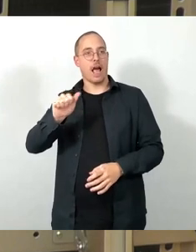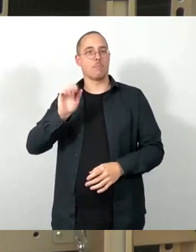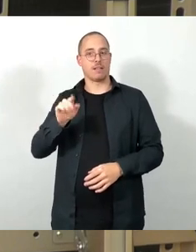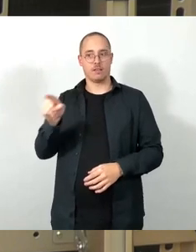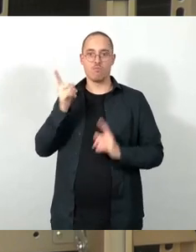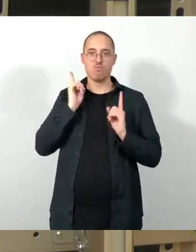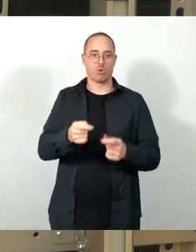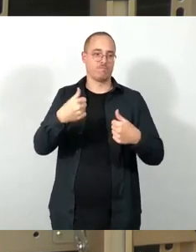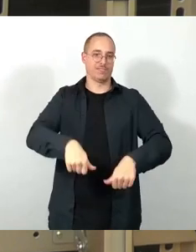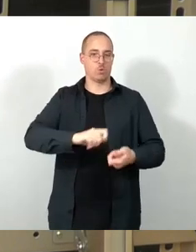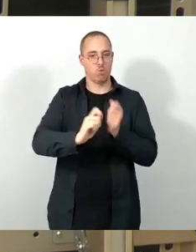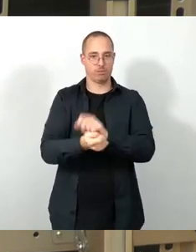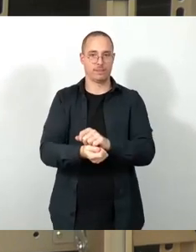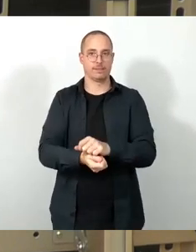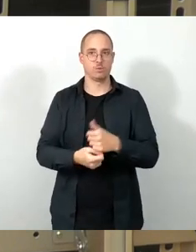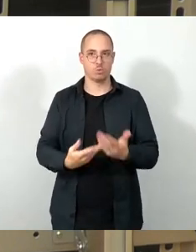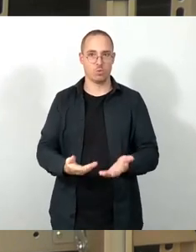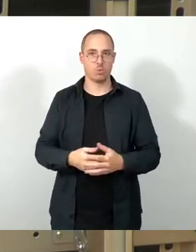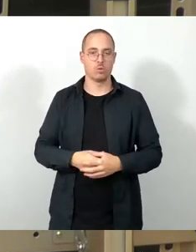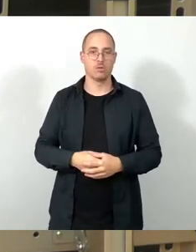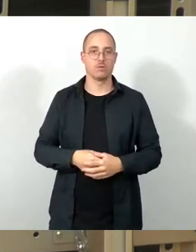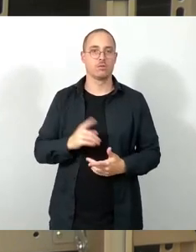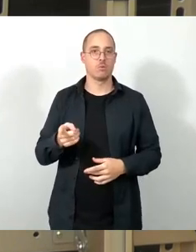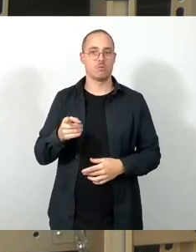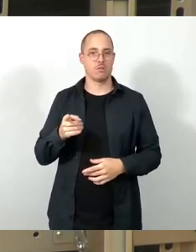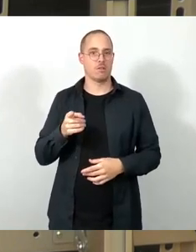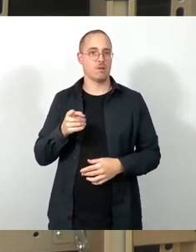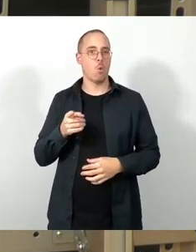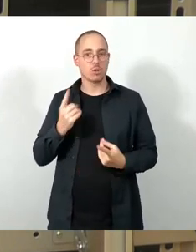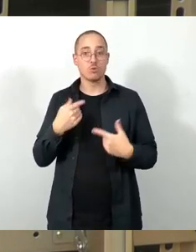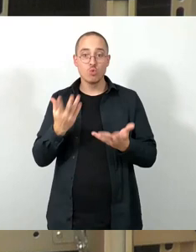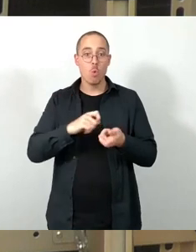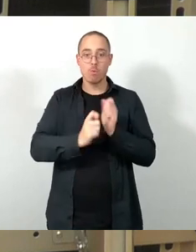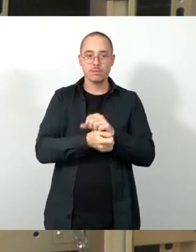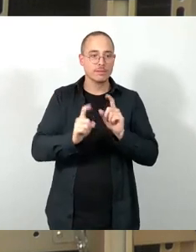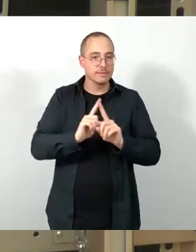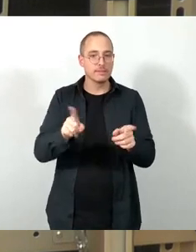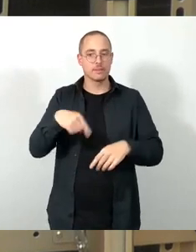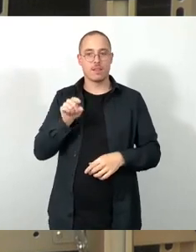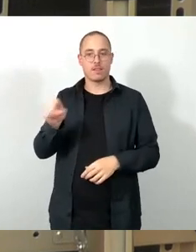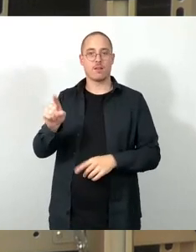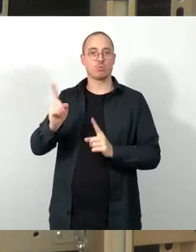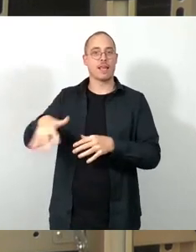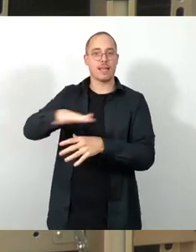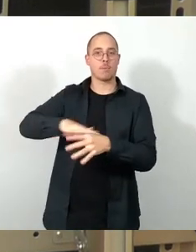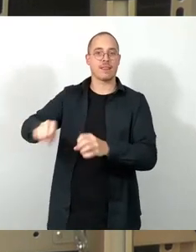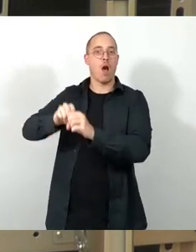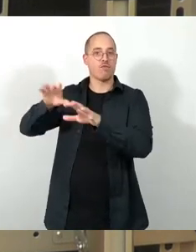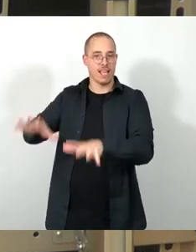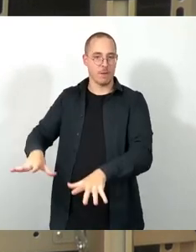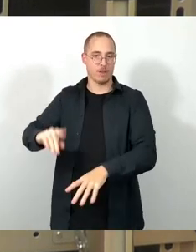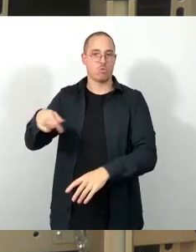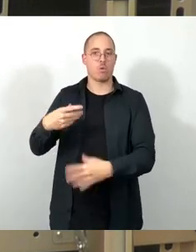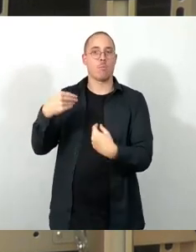das Fördergebiet aufgehoben und die Mittel zurückerstattet werden. Und dieselben Leute, sage ich jetzt, die